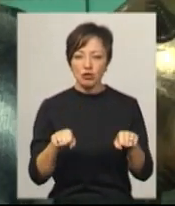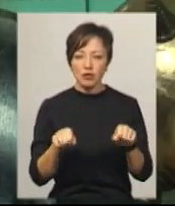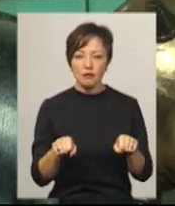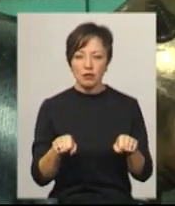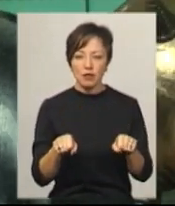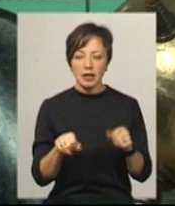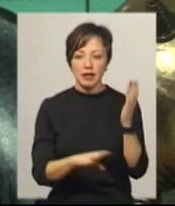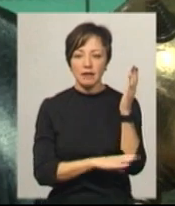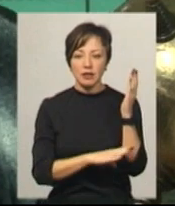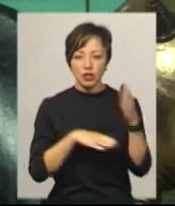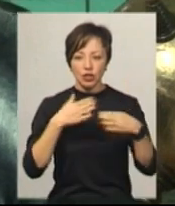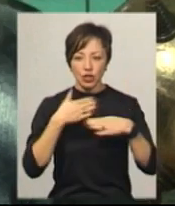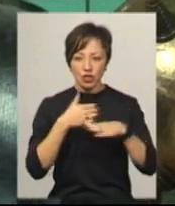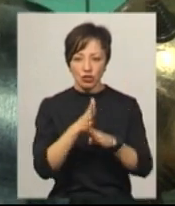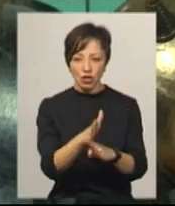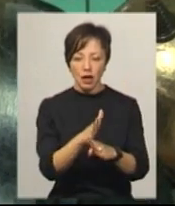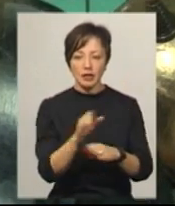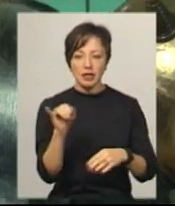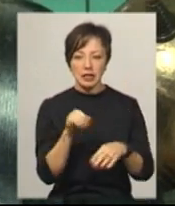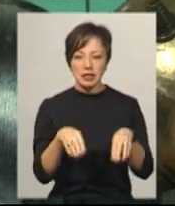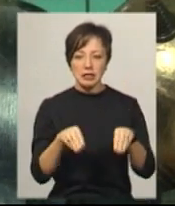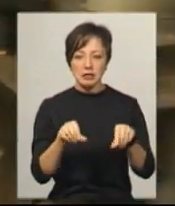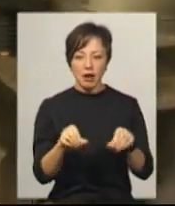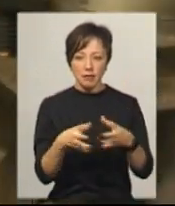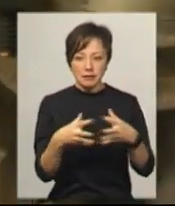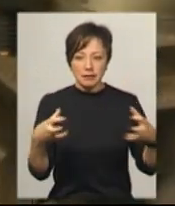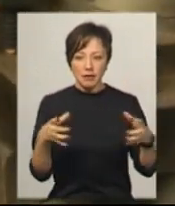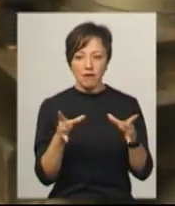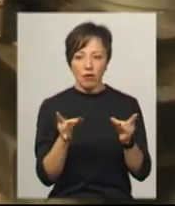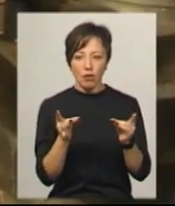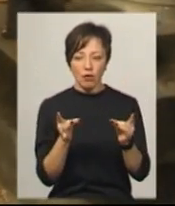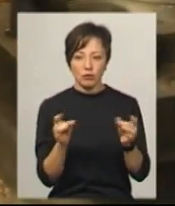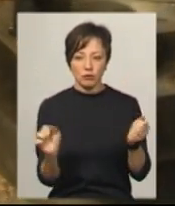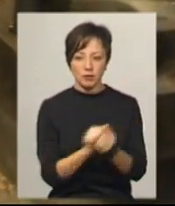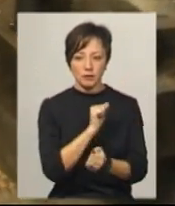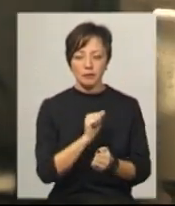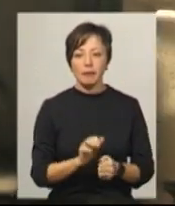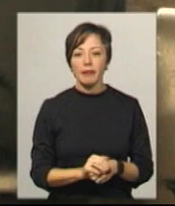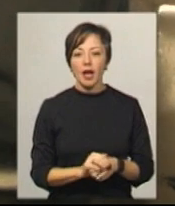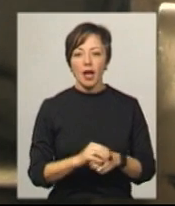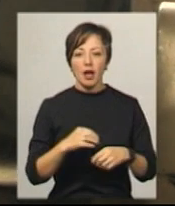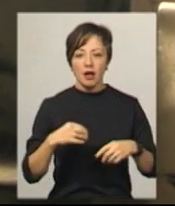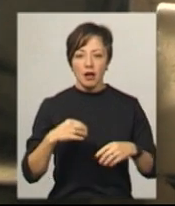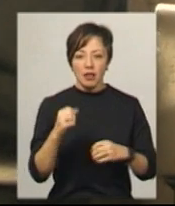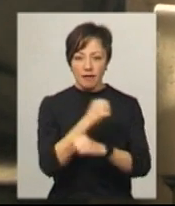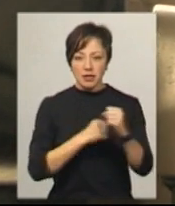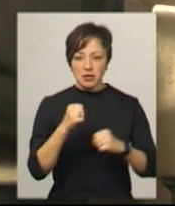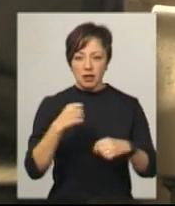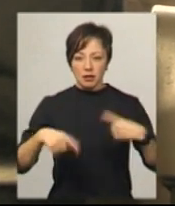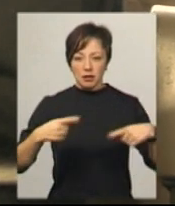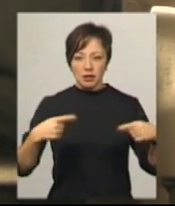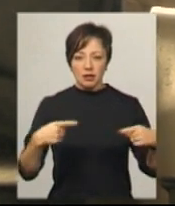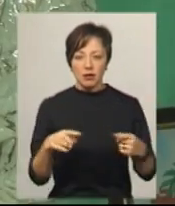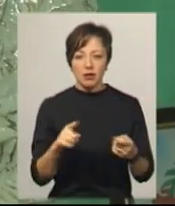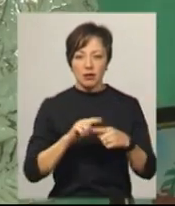дерев'яні тріщати і земля витягує вологу. Деталі до великих скульптур вирізає на верстатах. Скульптури, які стоятимуть просто